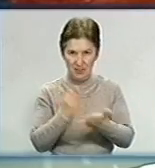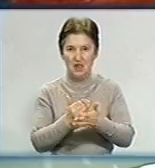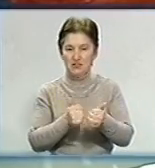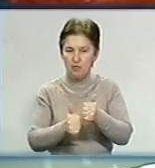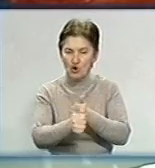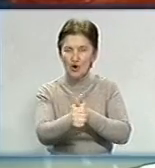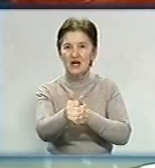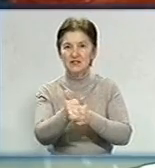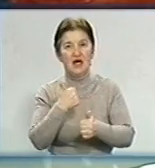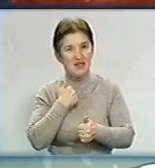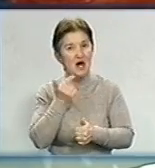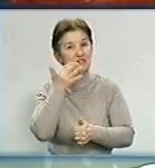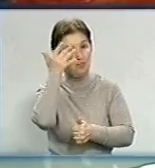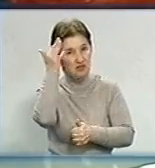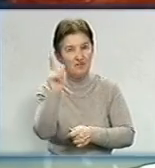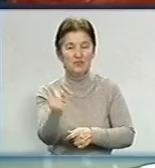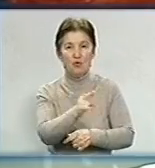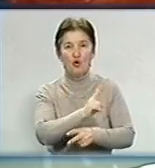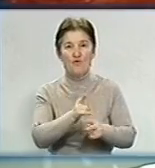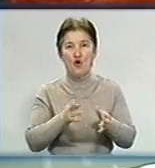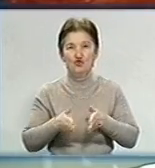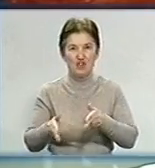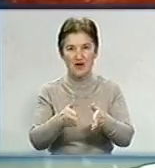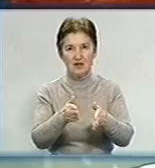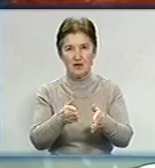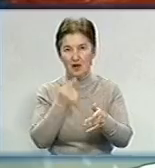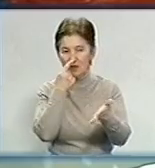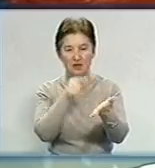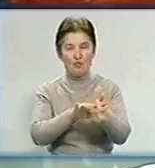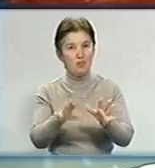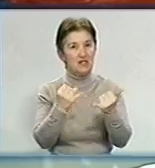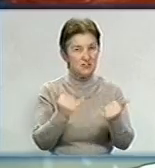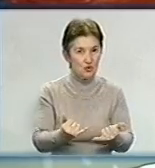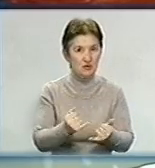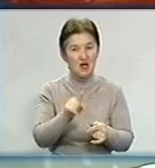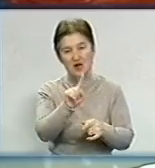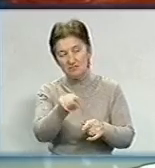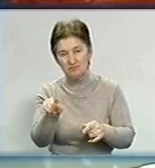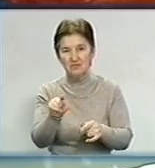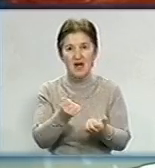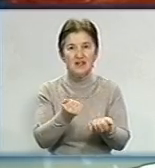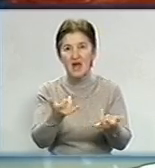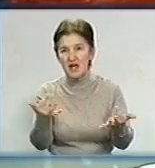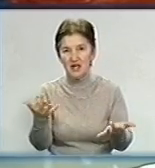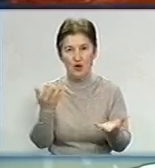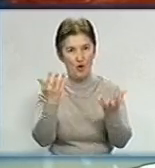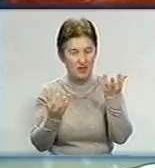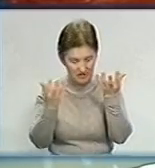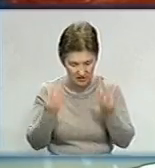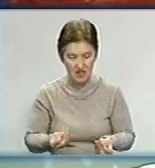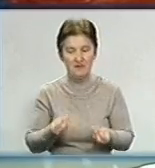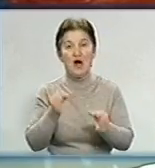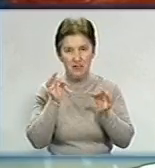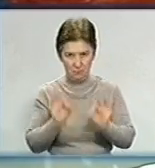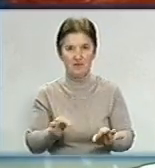і я сподіваюся, що навіть ти, до кого черга не дійшла сьогодні-завтра, в ці декілька днів, вони зрозуміють, що є надія, що ми справді цим